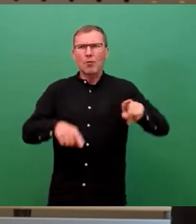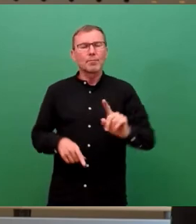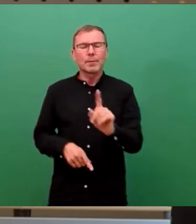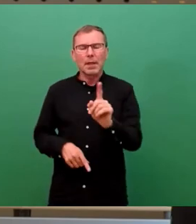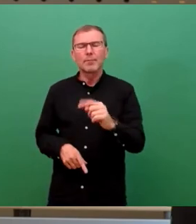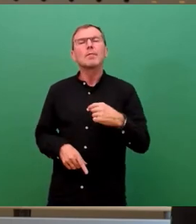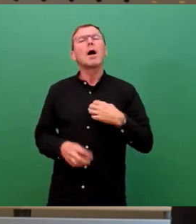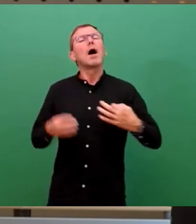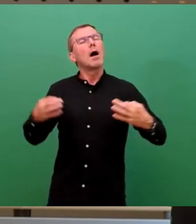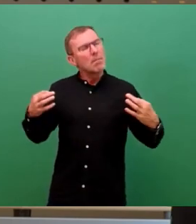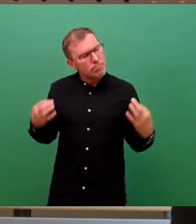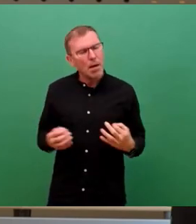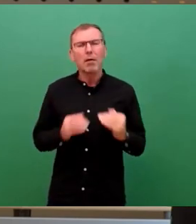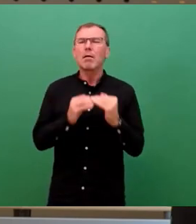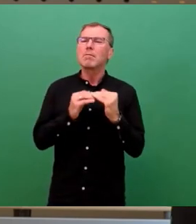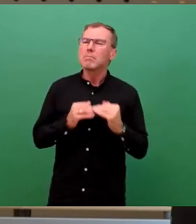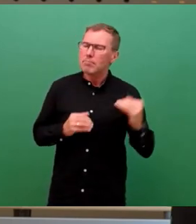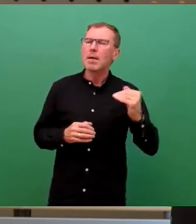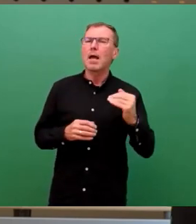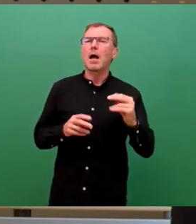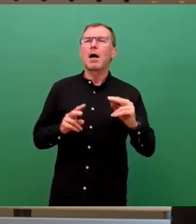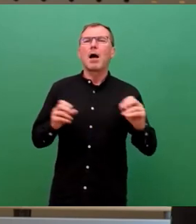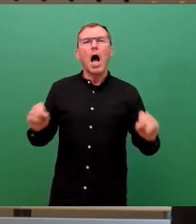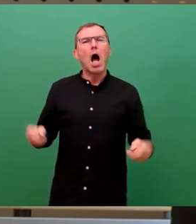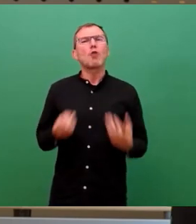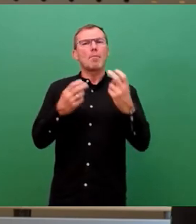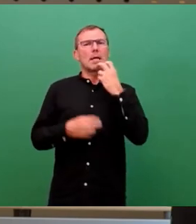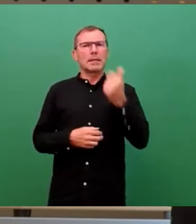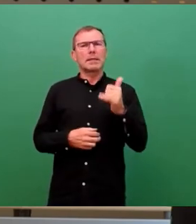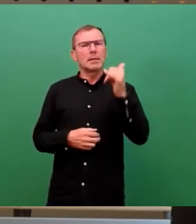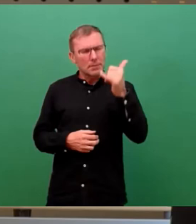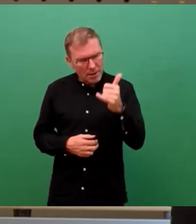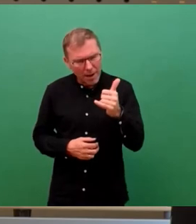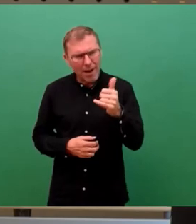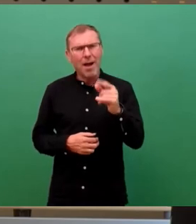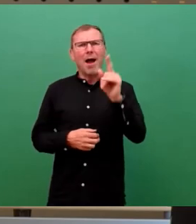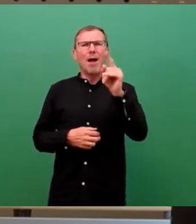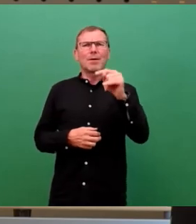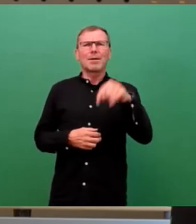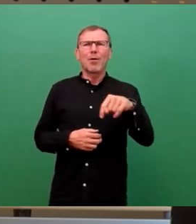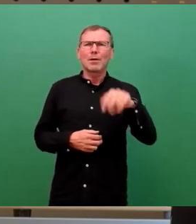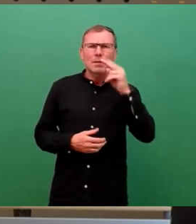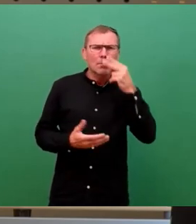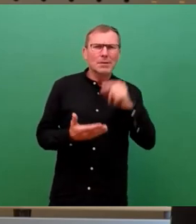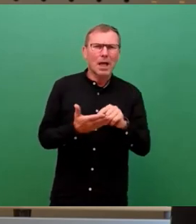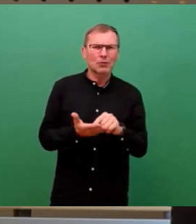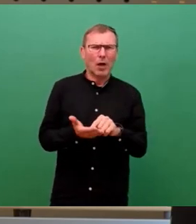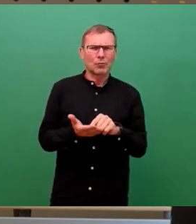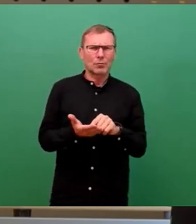Aber wir brauchen sicherlich mehr. Gar keine Fragen, das soll auch sein. Aber, ich habe gerade heute nochmal nachgeguckt. Wir haben